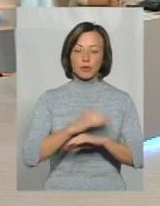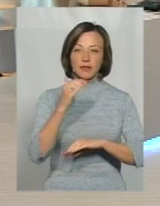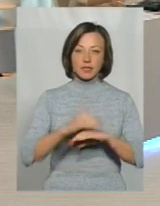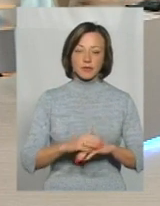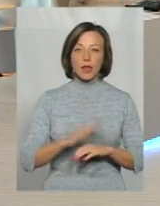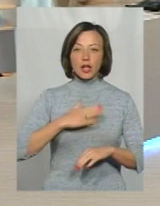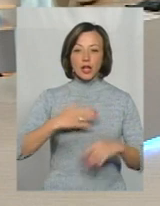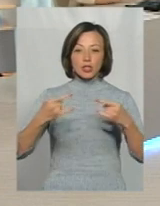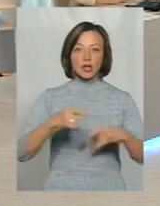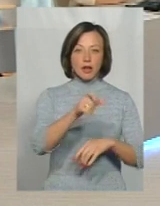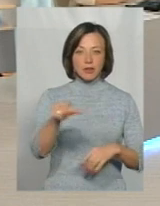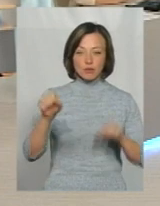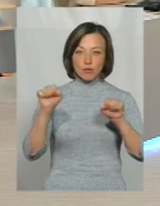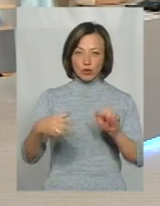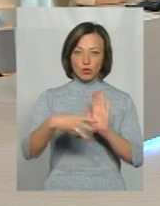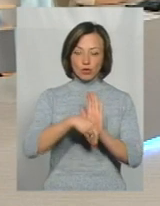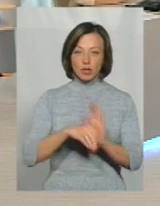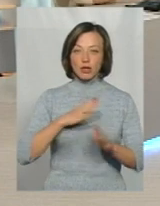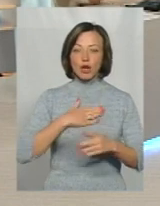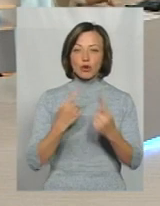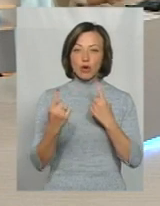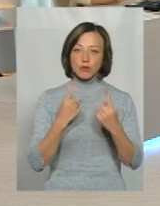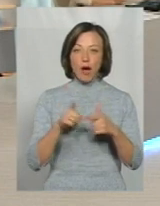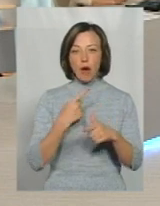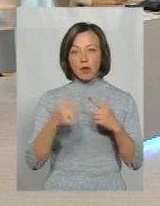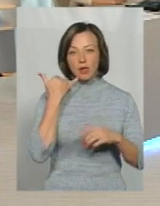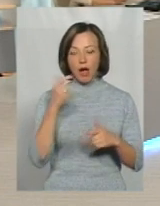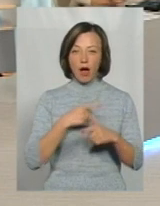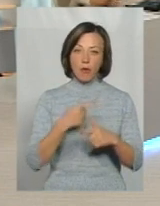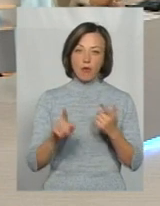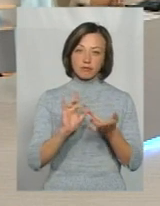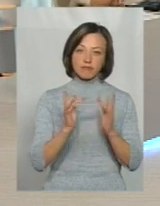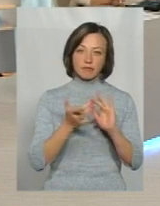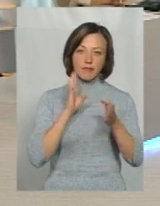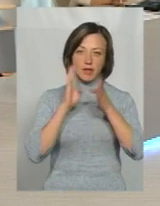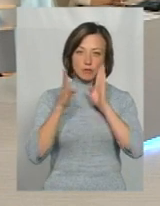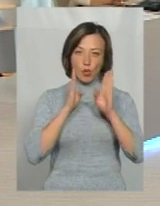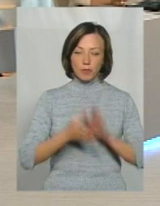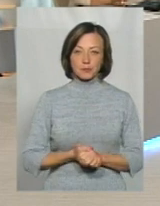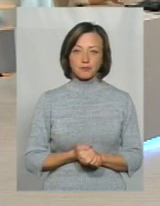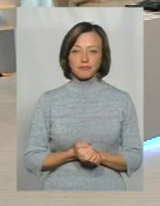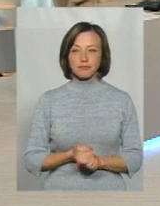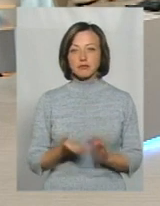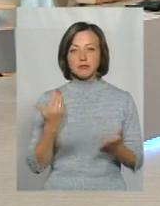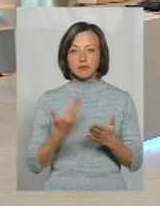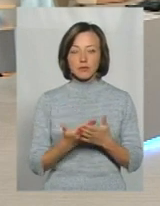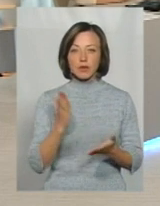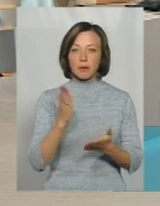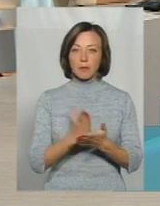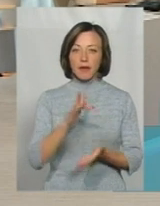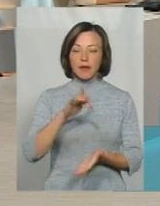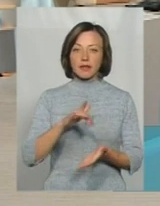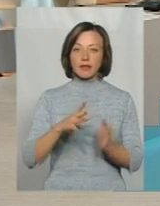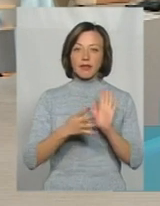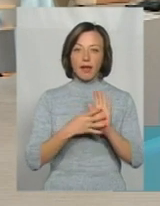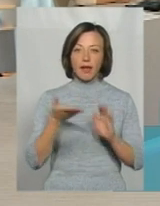Наші глядачі також можете долучатись до нашої розмови або телефоном, або у соцбережі Фейсбук. Отож, маємо 9 центрів